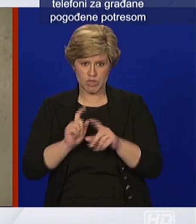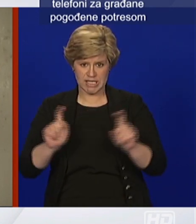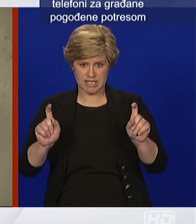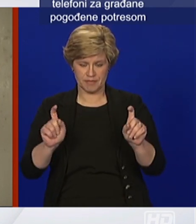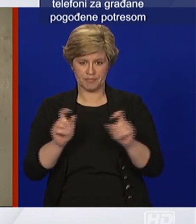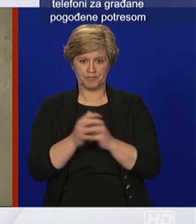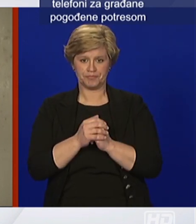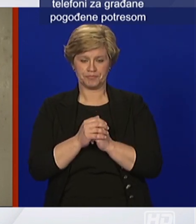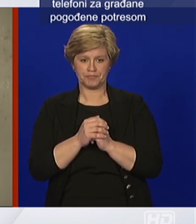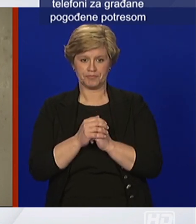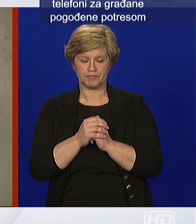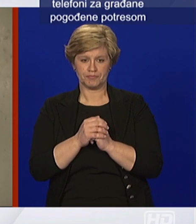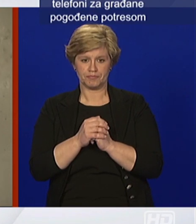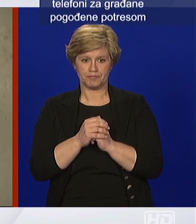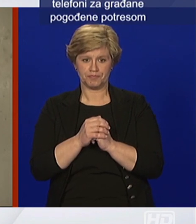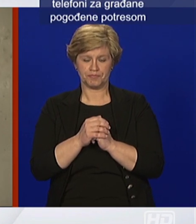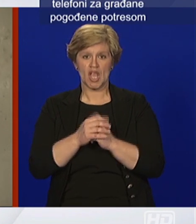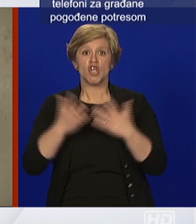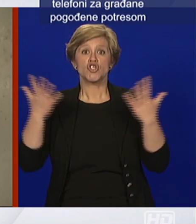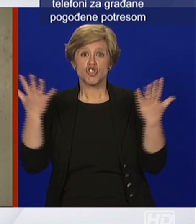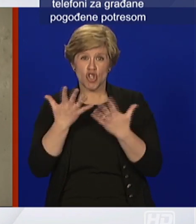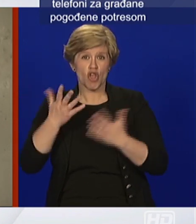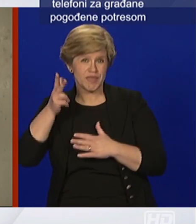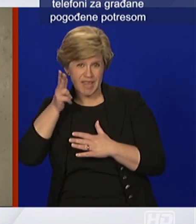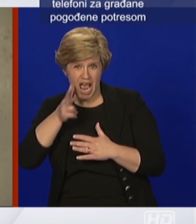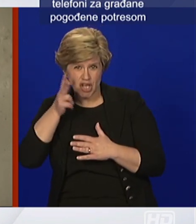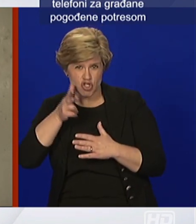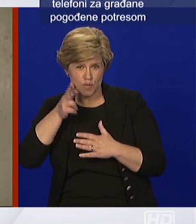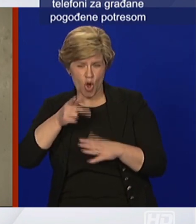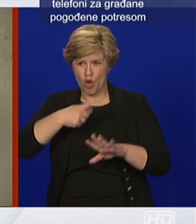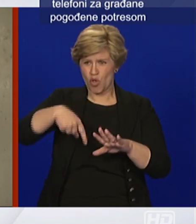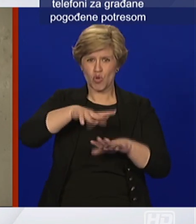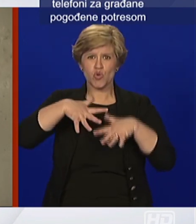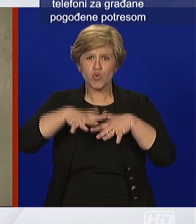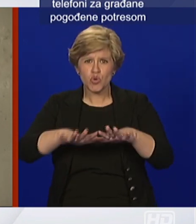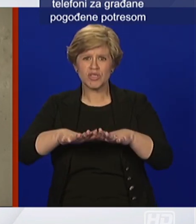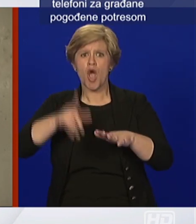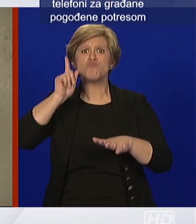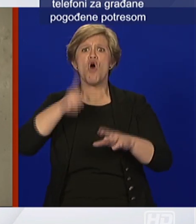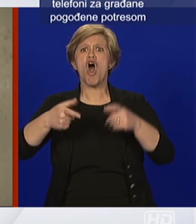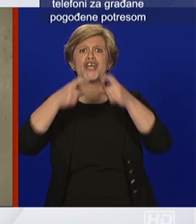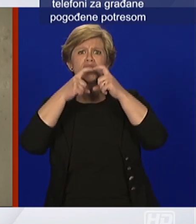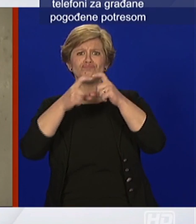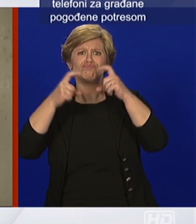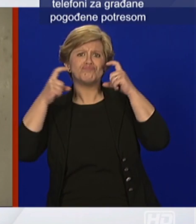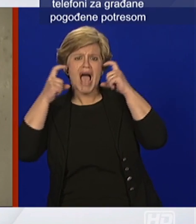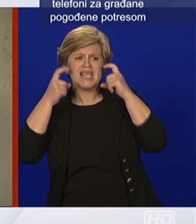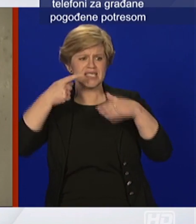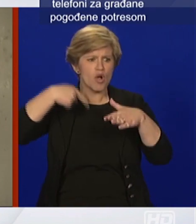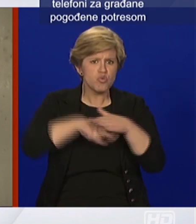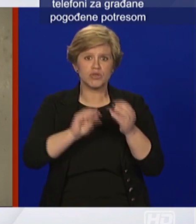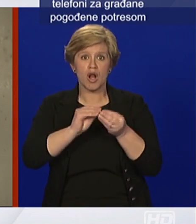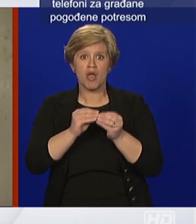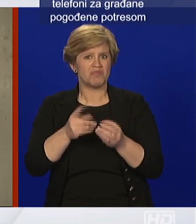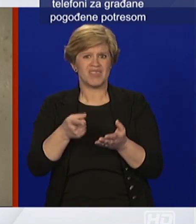Dakle, ovo što se traži od ljudi da nose maske prilaskom ulazka u trgovinu, to nema smisla kod zdravih ljudi. Dakle, kod onih koji